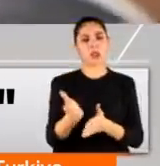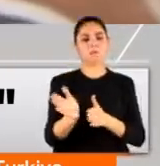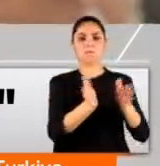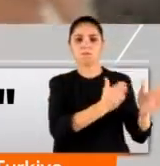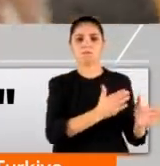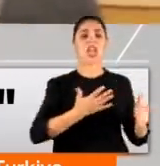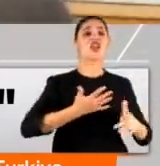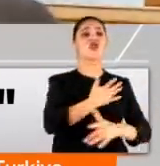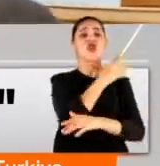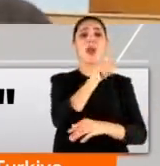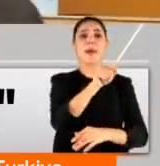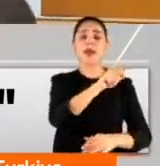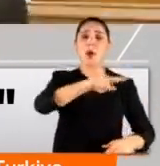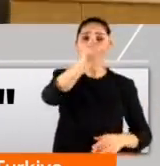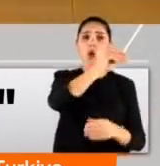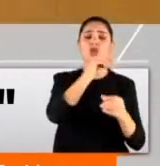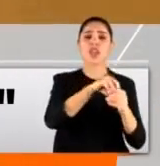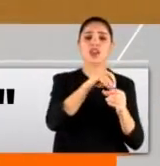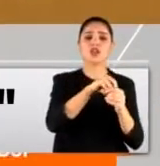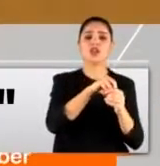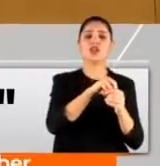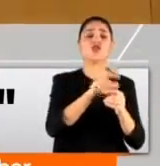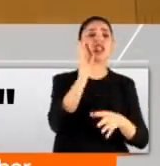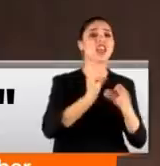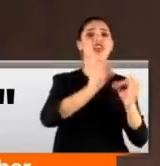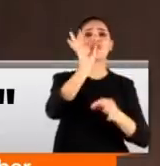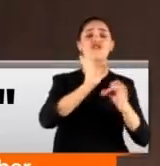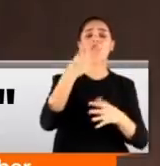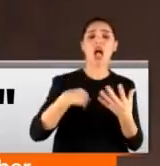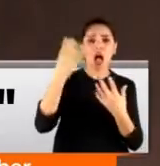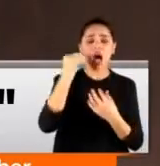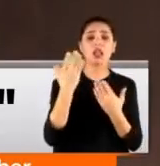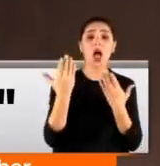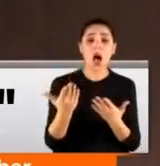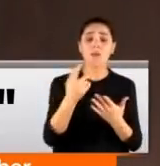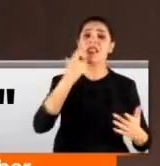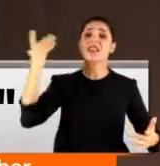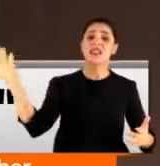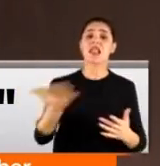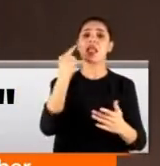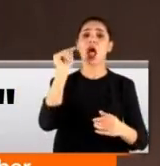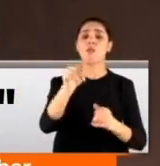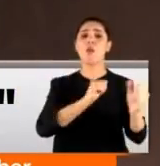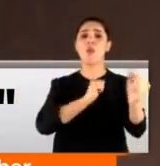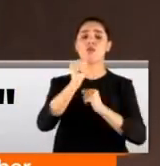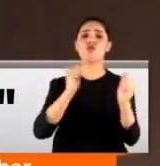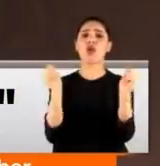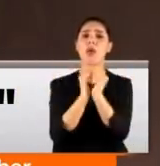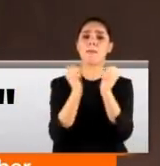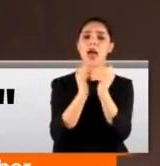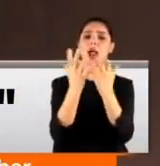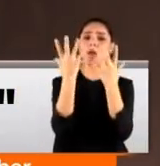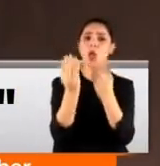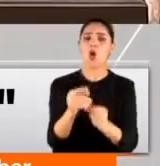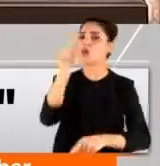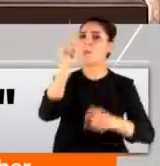Hadi CHP gibi onların içindeki tetikçilerini de anladık. Peki, yıllarca bu mücadeleyi birlikte verdiğimiz